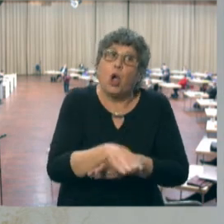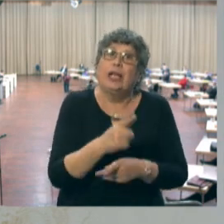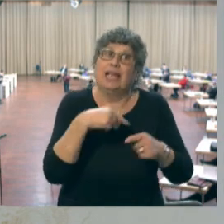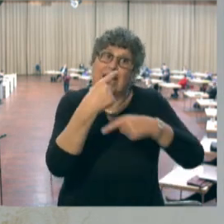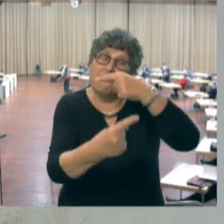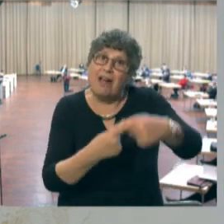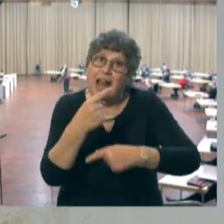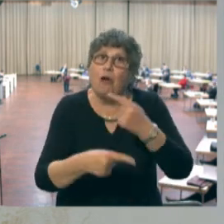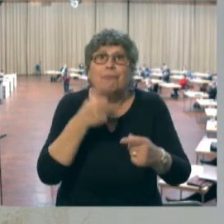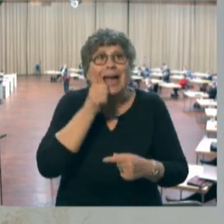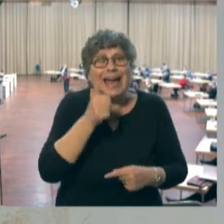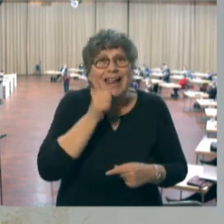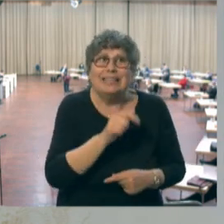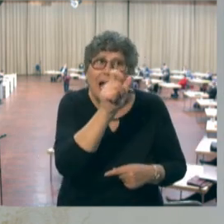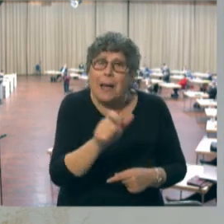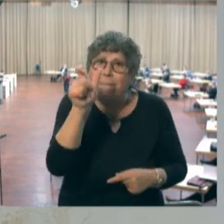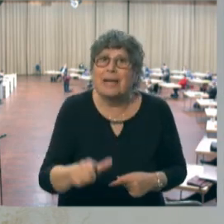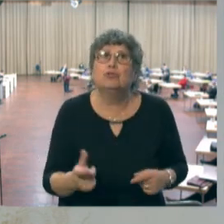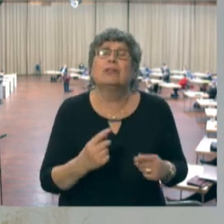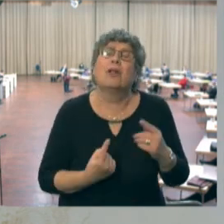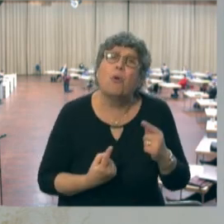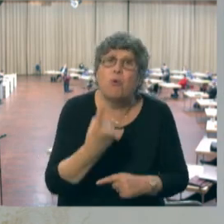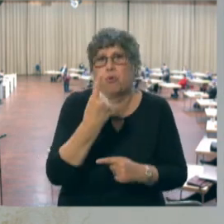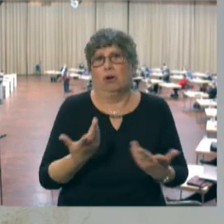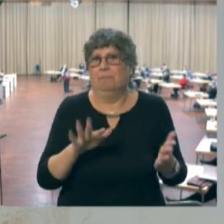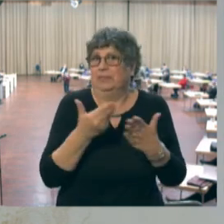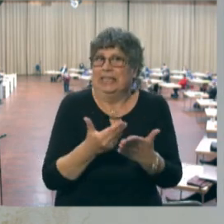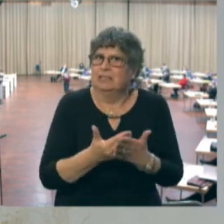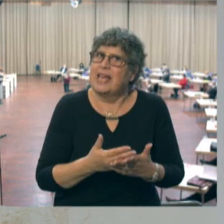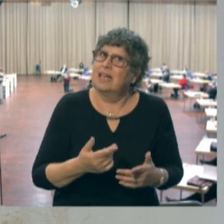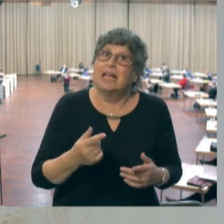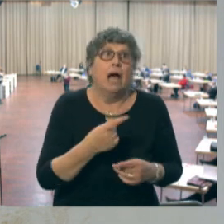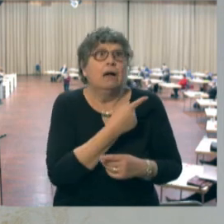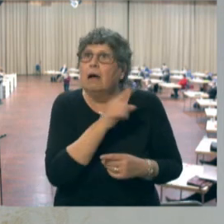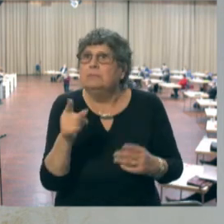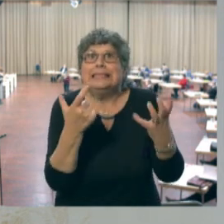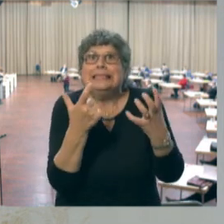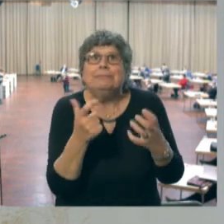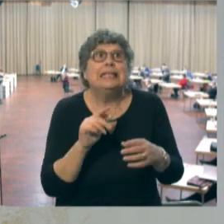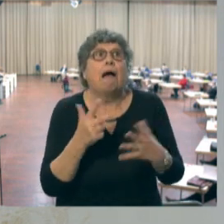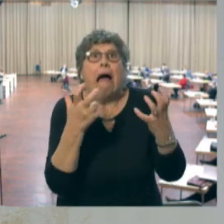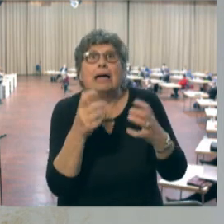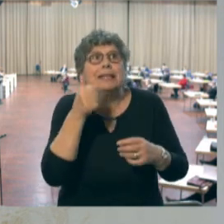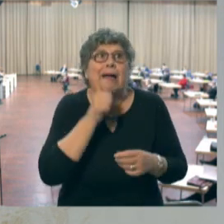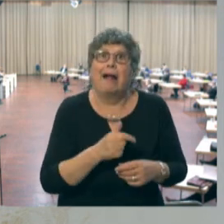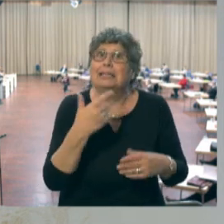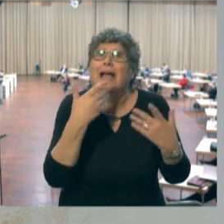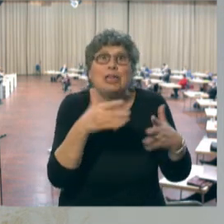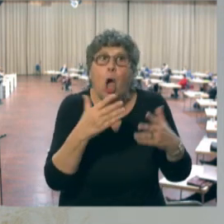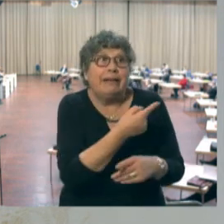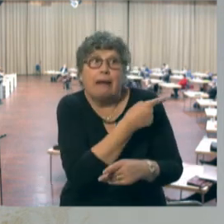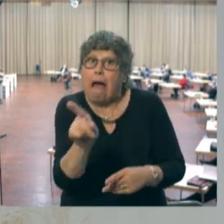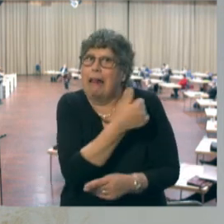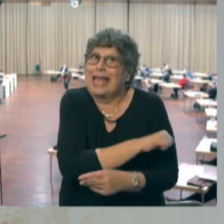ungleich größer ist als bei anderen Gruppen. Und deshalb sagen wir, da immer noch nicht alle 70 und 80 Jährigen bei uns geimpft sind im